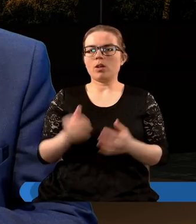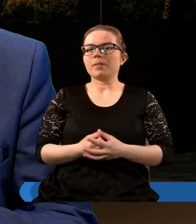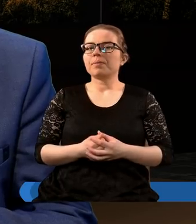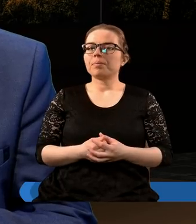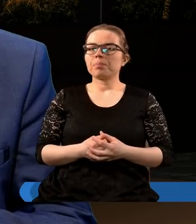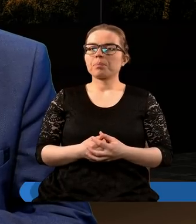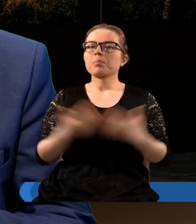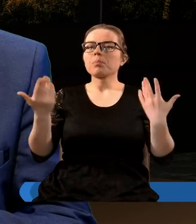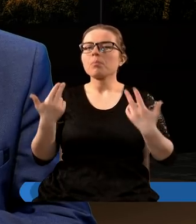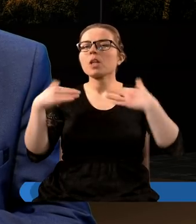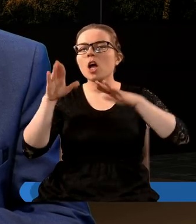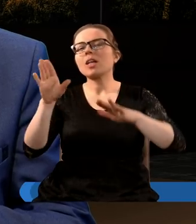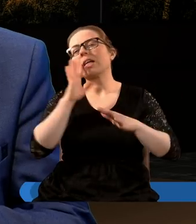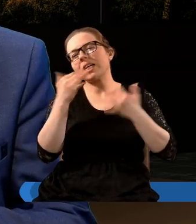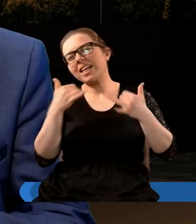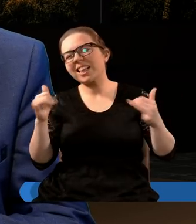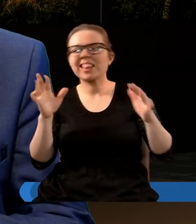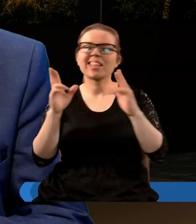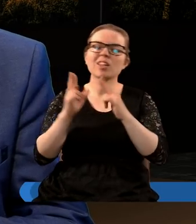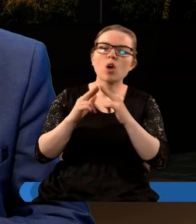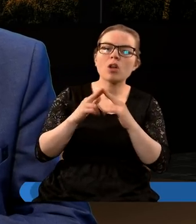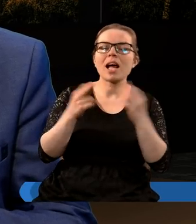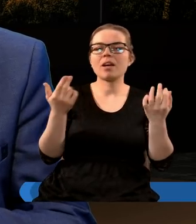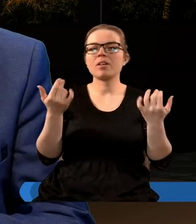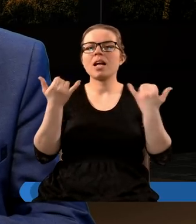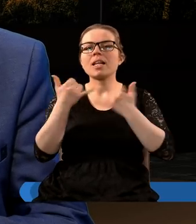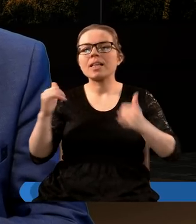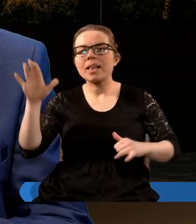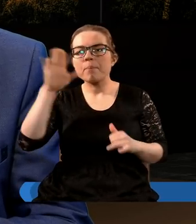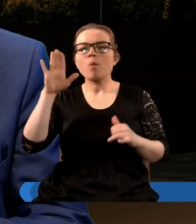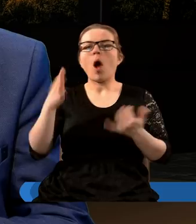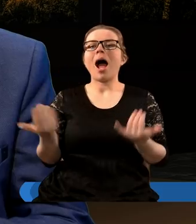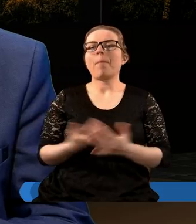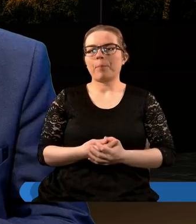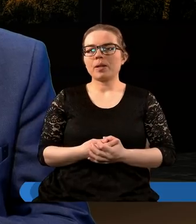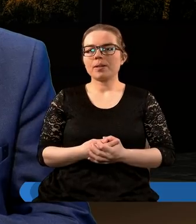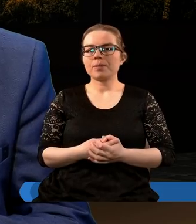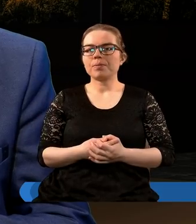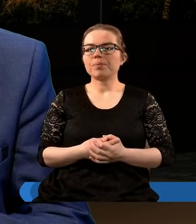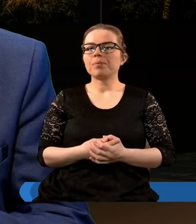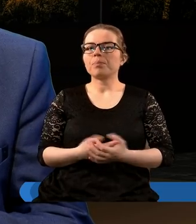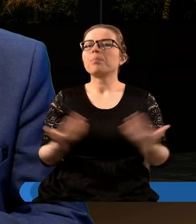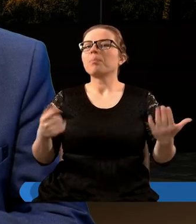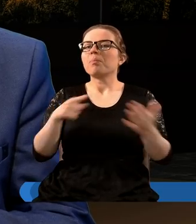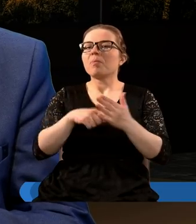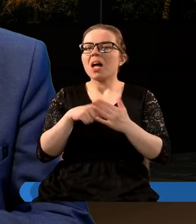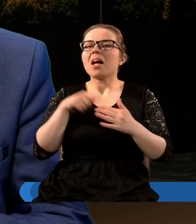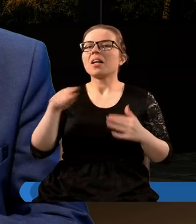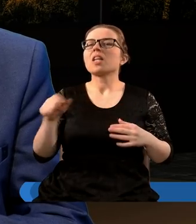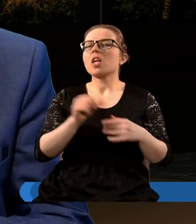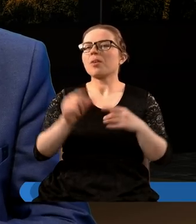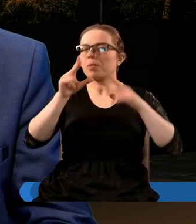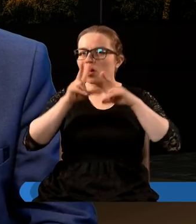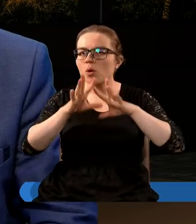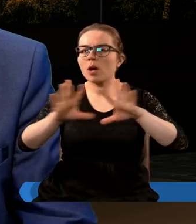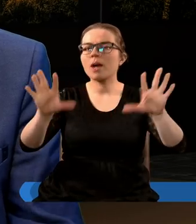szuka jakichś innych relacji z innymi Bogami, tak? Właśnie to jest